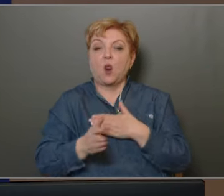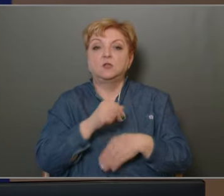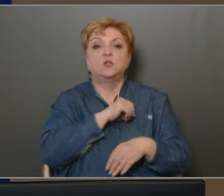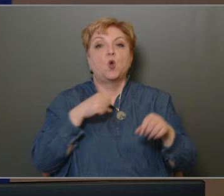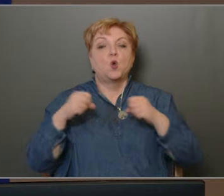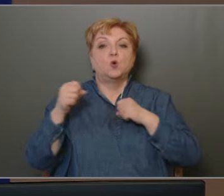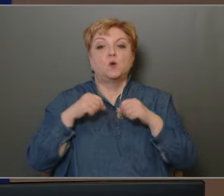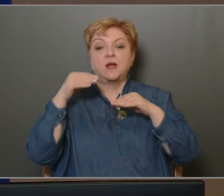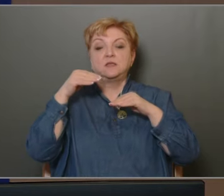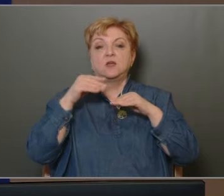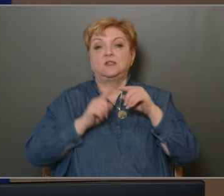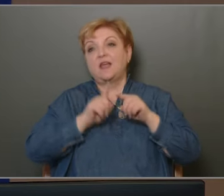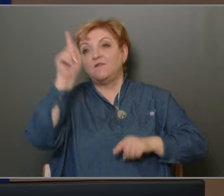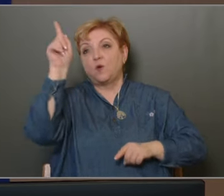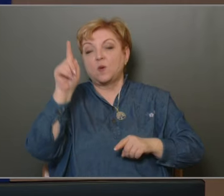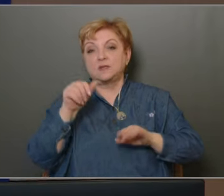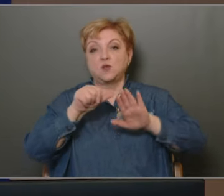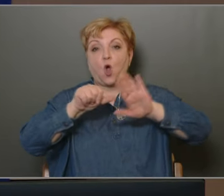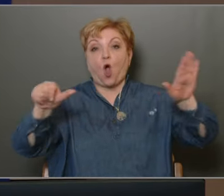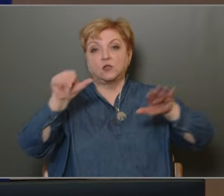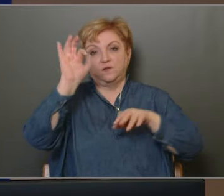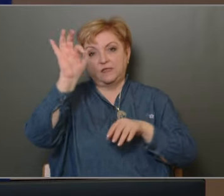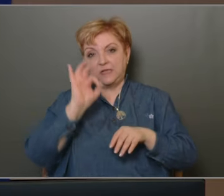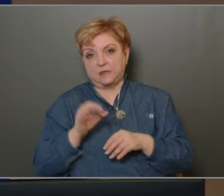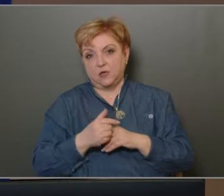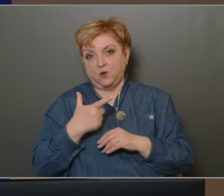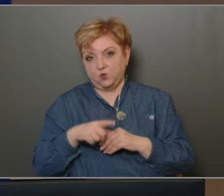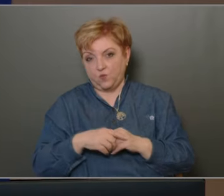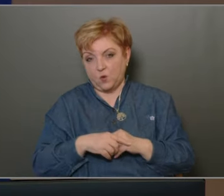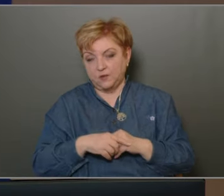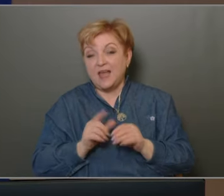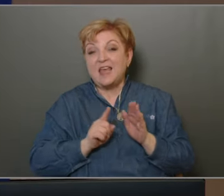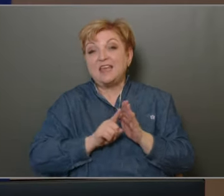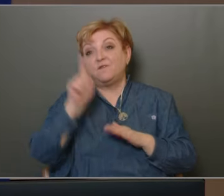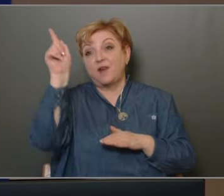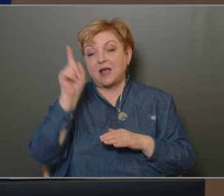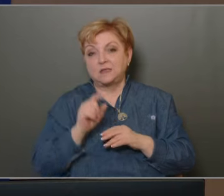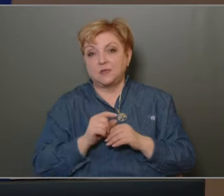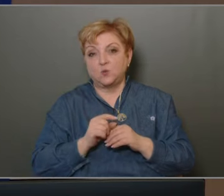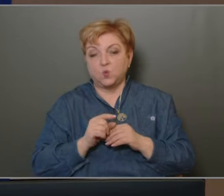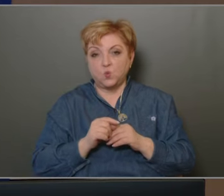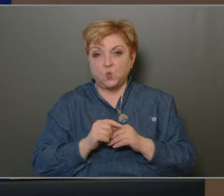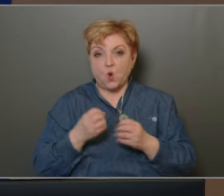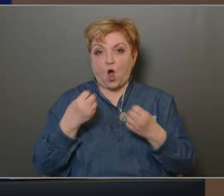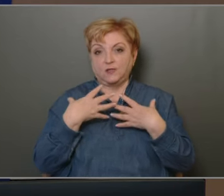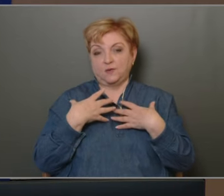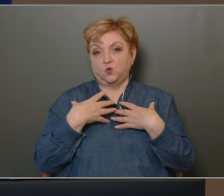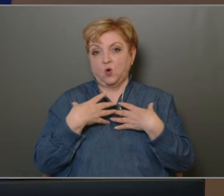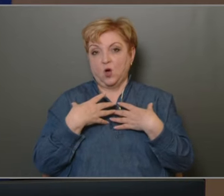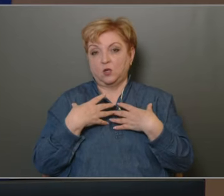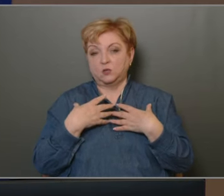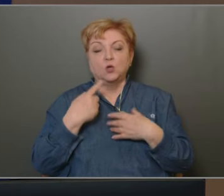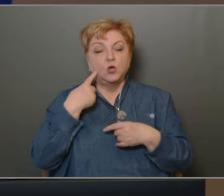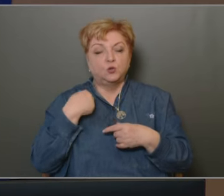önkormányzati inflációhoz 60%-os volt. Az inflatórikus hatásokat is